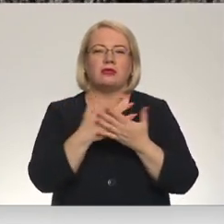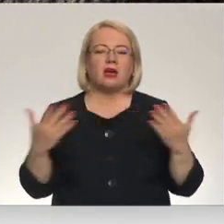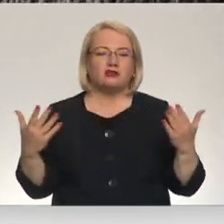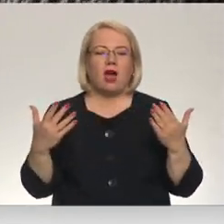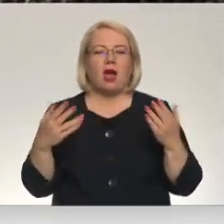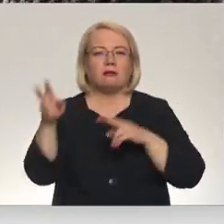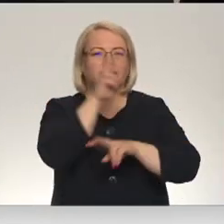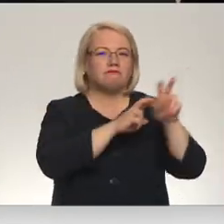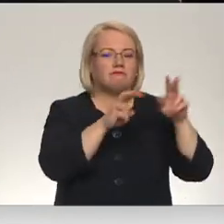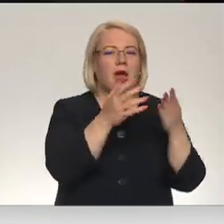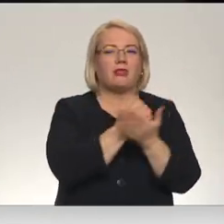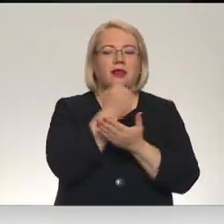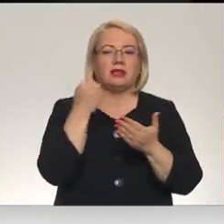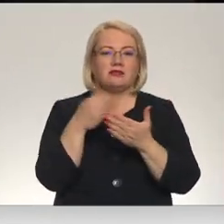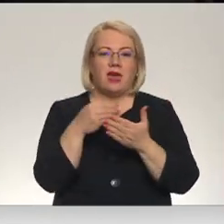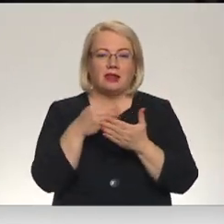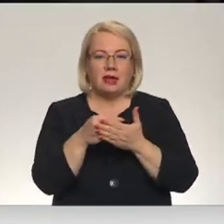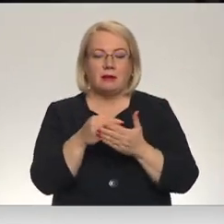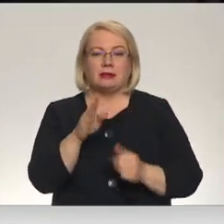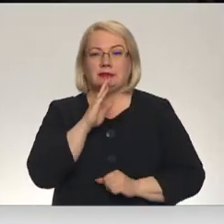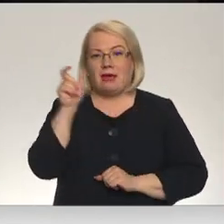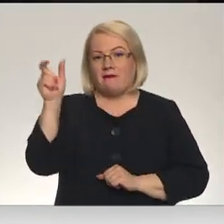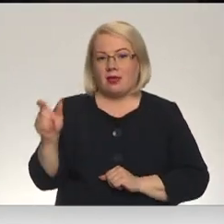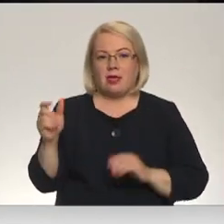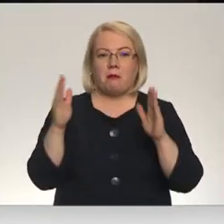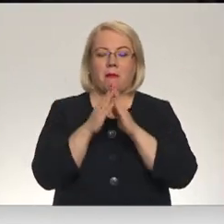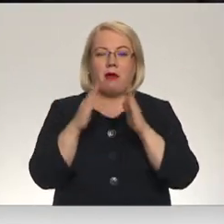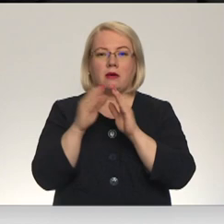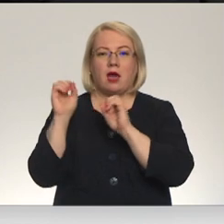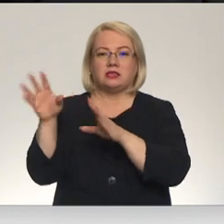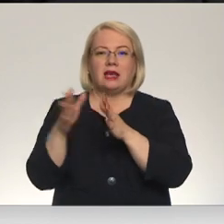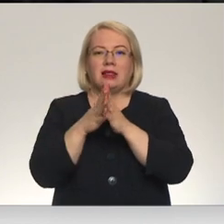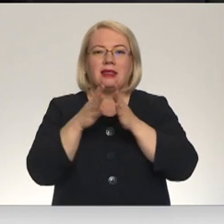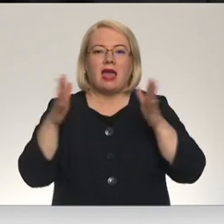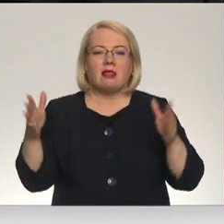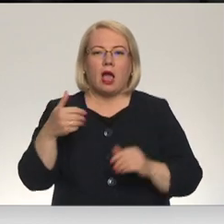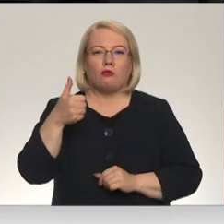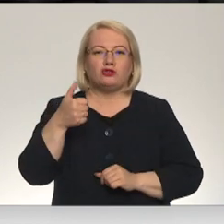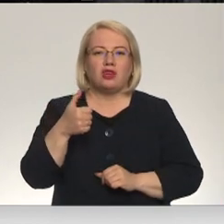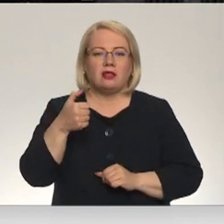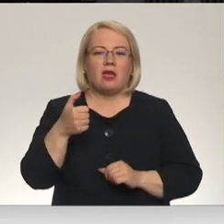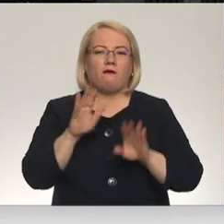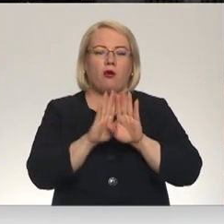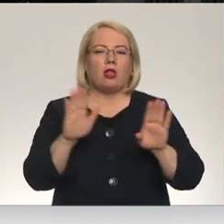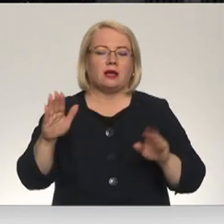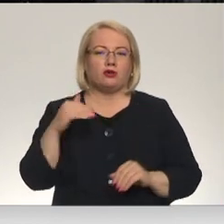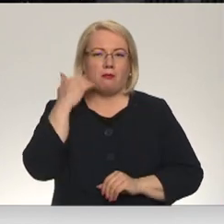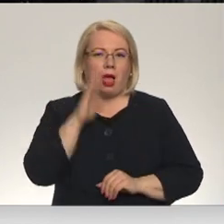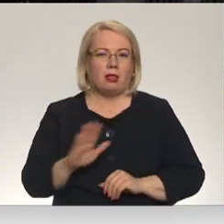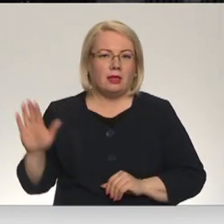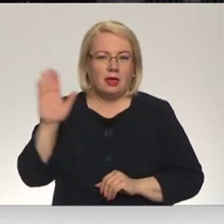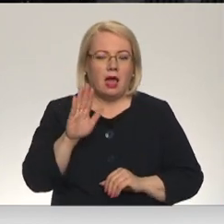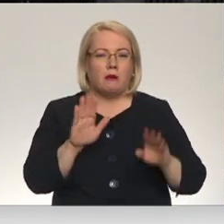atrastās vērtības. Sabilniece Ina Valteri pagaidām mājās atstājusi lielāko šķiltavu kolekciju Baltijā, bet muzeja